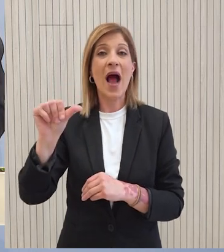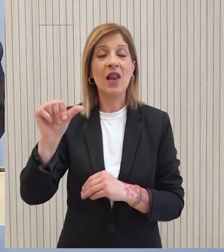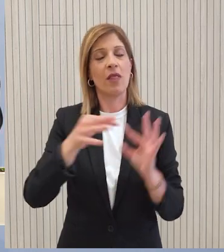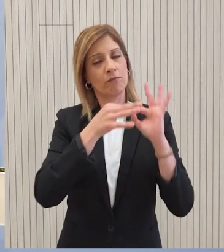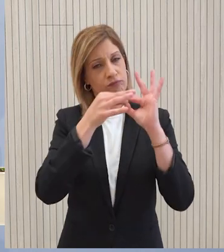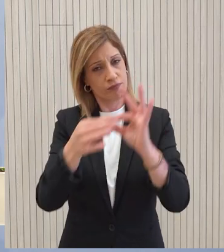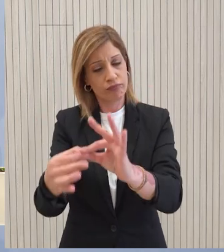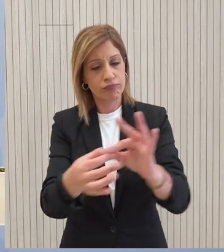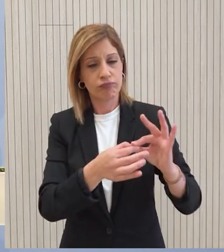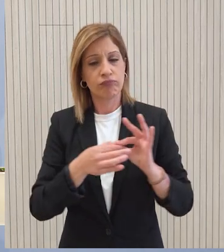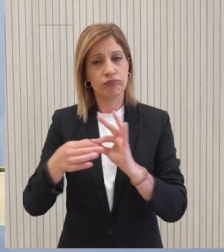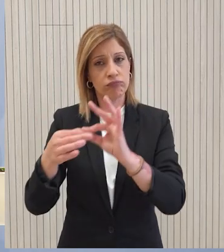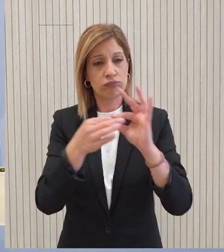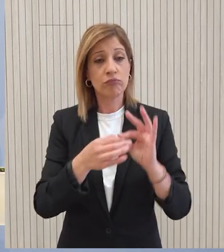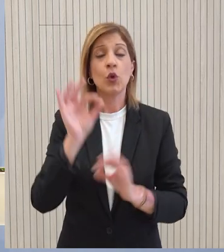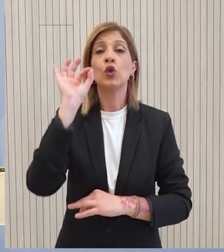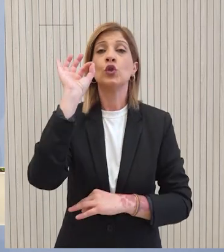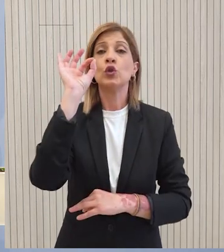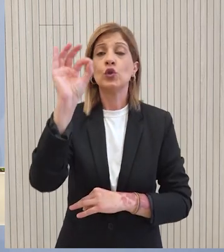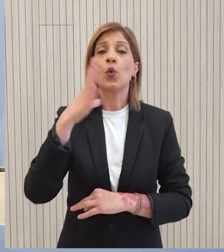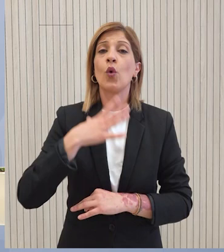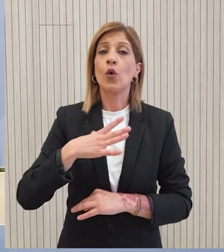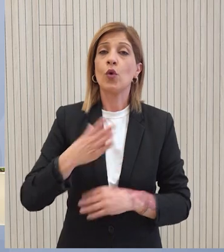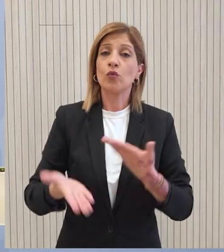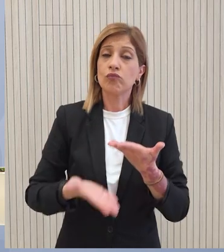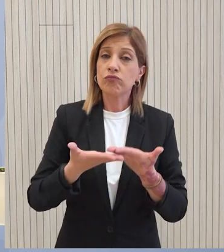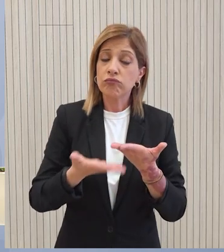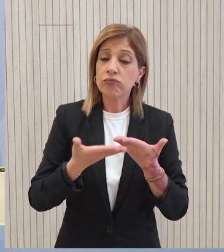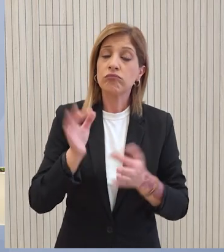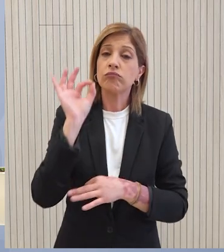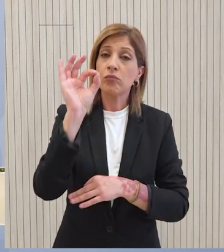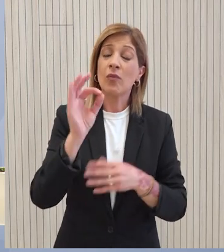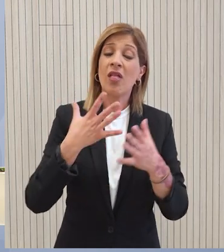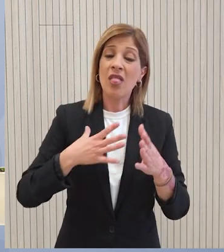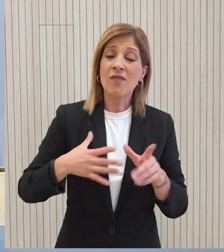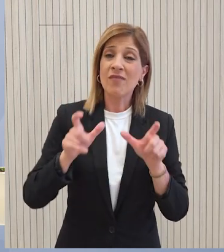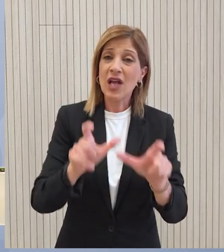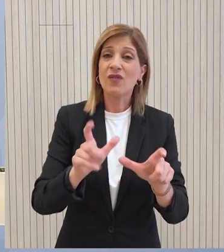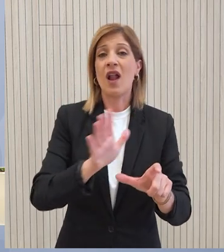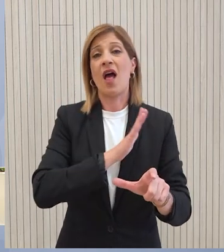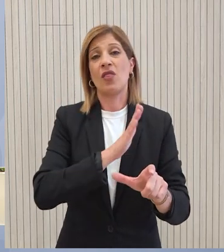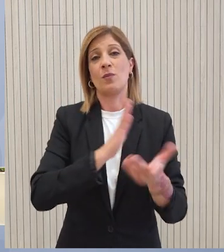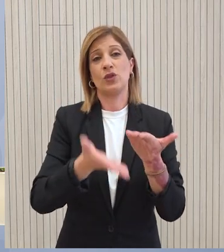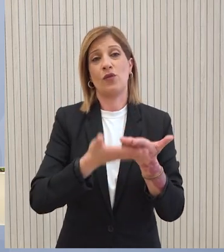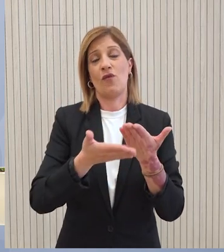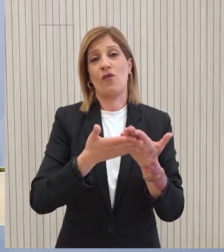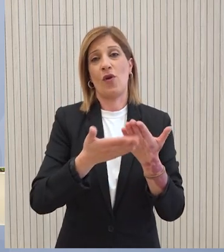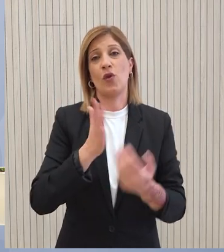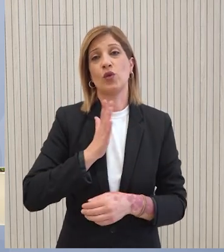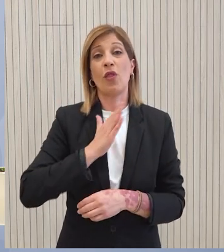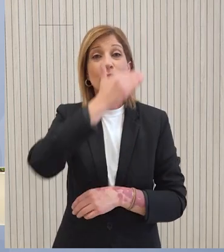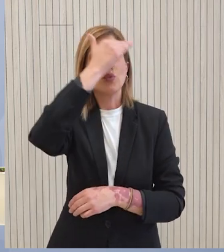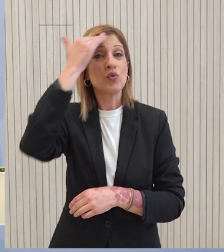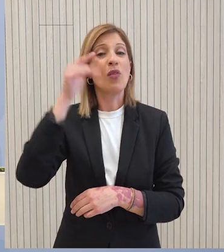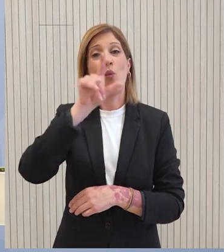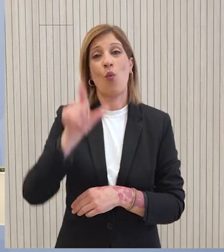συνεχίζεται, έχοντας ως βασικό στόχο την παροχή πρόσθετης, βιώσιμης και ασφαλούς ανθρωπιστικής βοήθειας στον άμαχο πληθυσμό στη